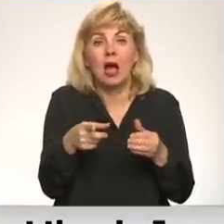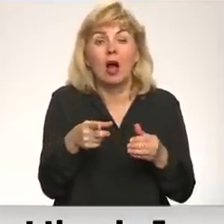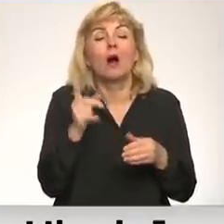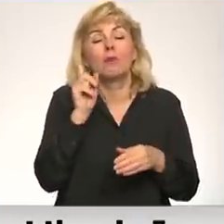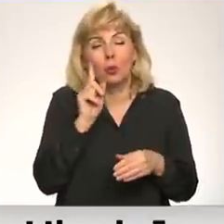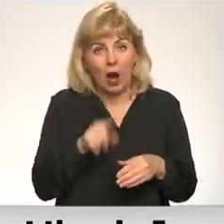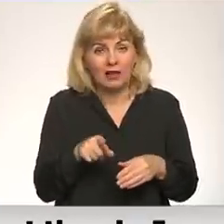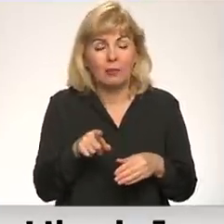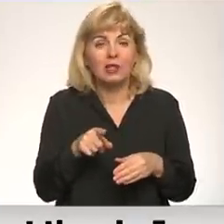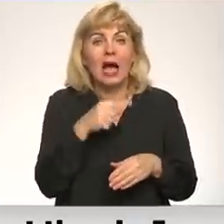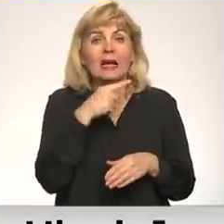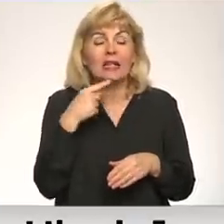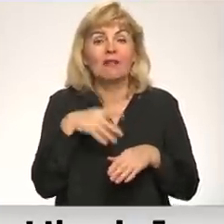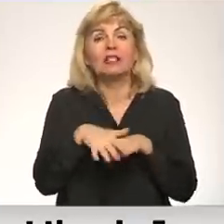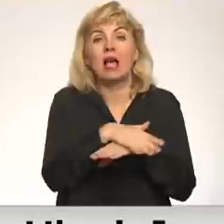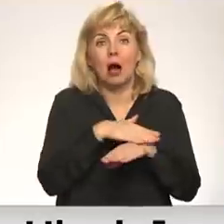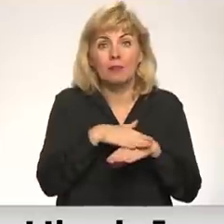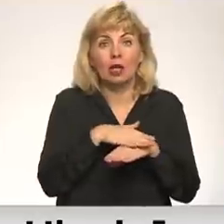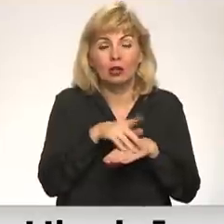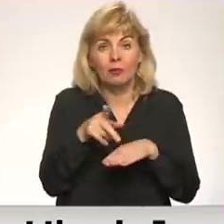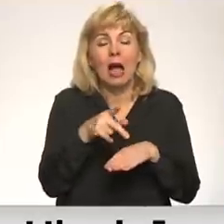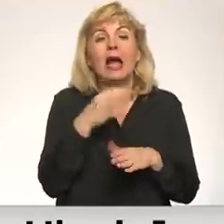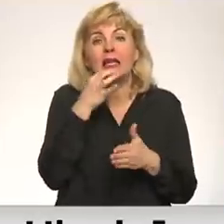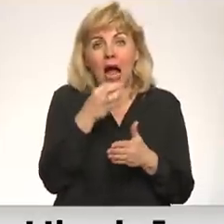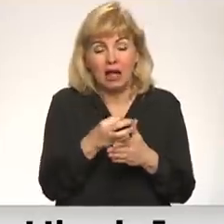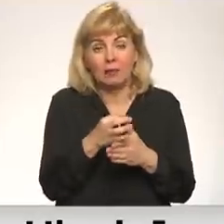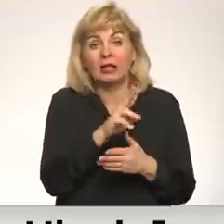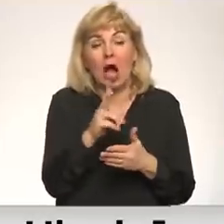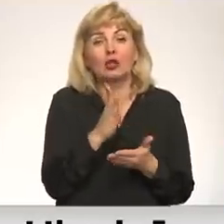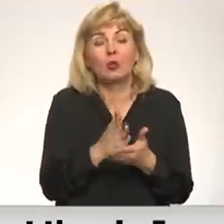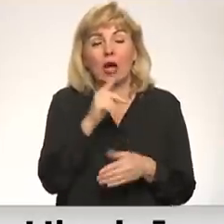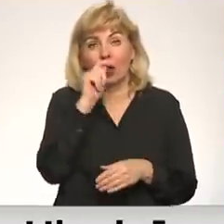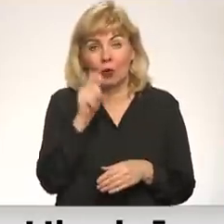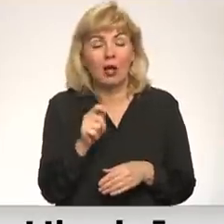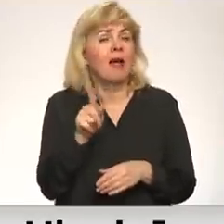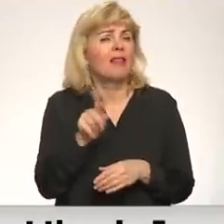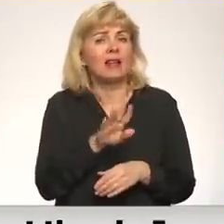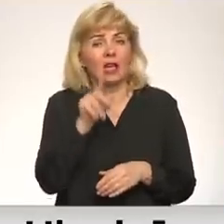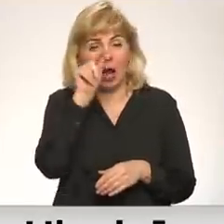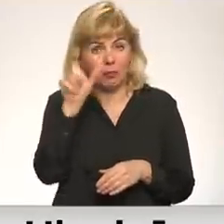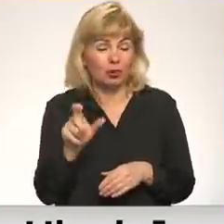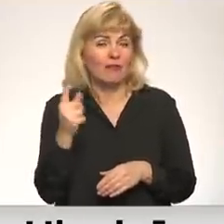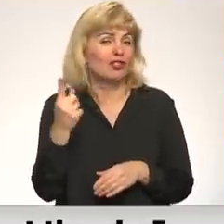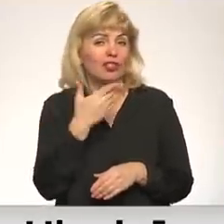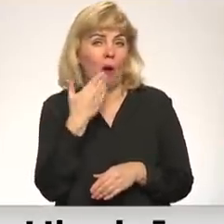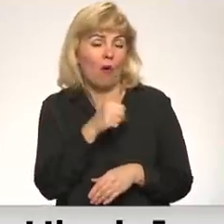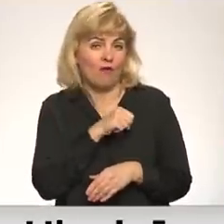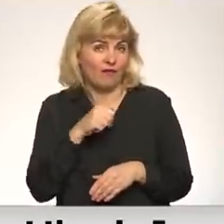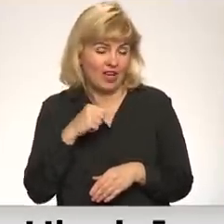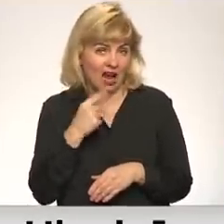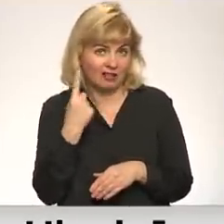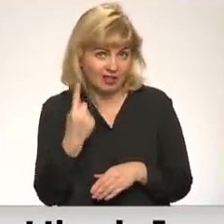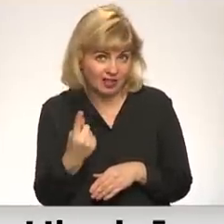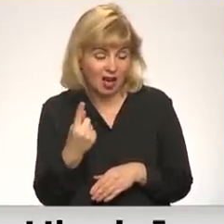neapšaubāmi, Krievijas sabiedrībai ir jānes atbildība par to, kas notiek Ukrainā. Ne tikai Putinam, jo Putins nav viens. No otras